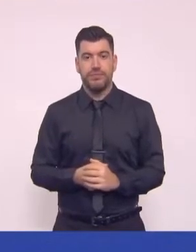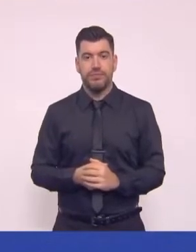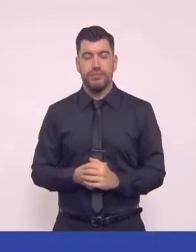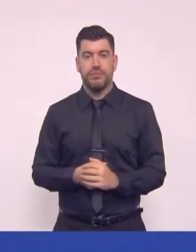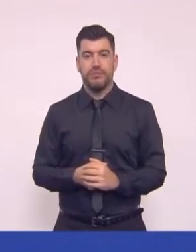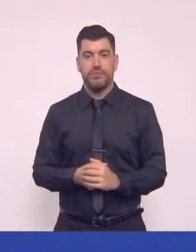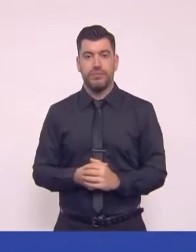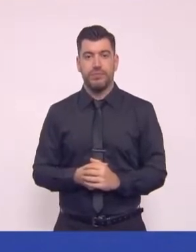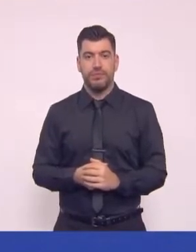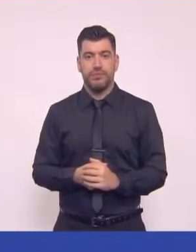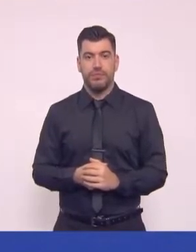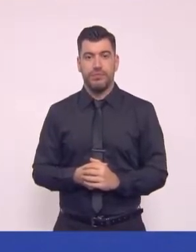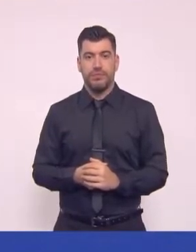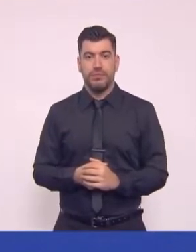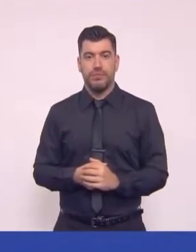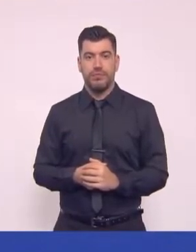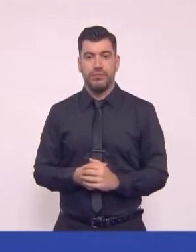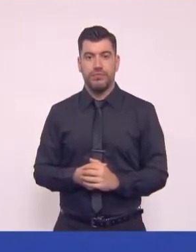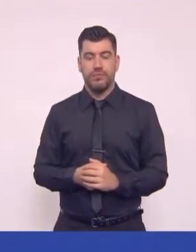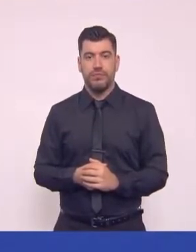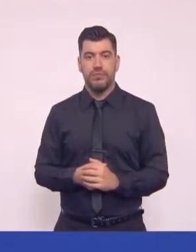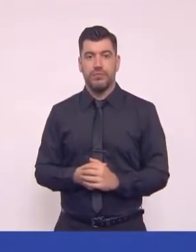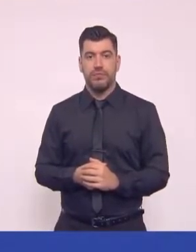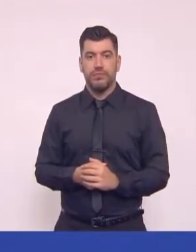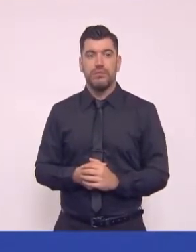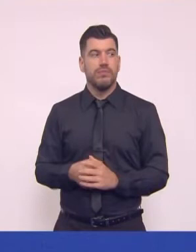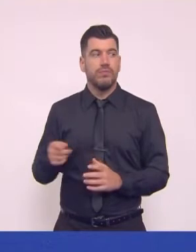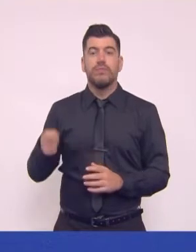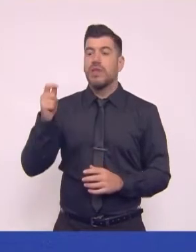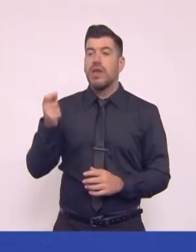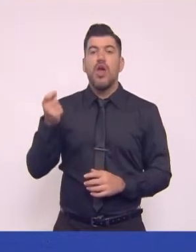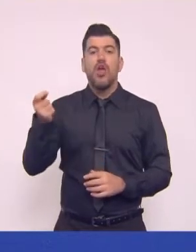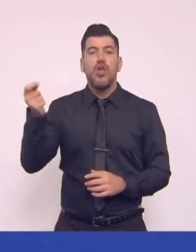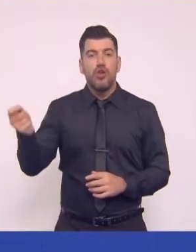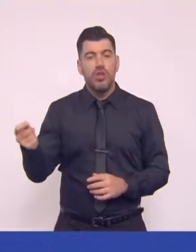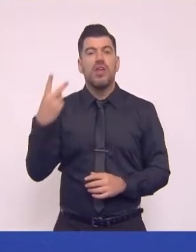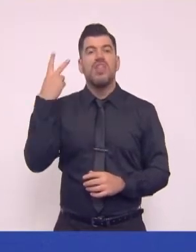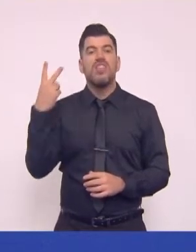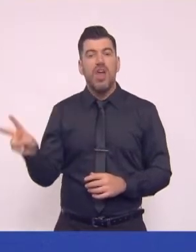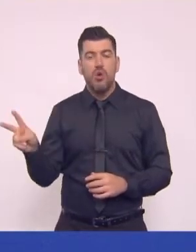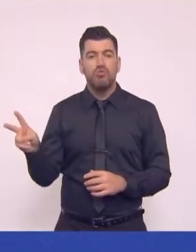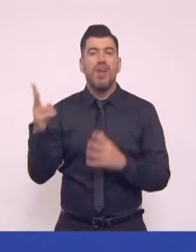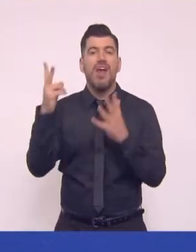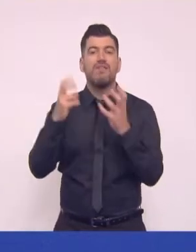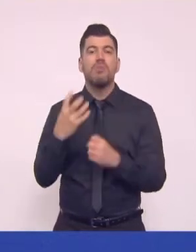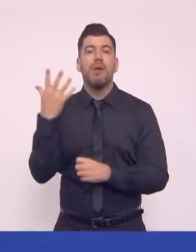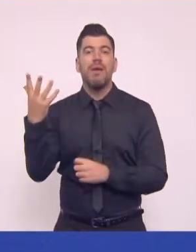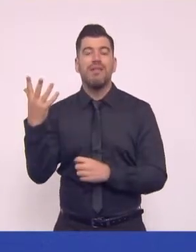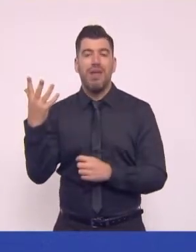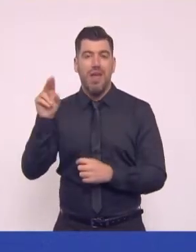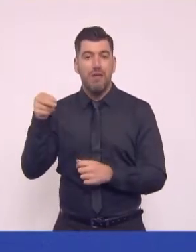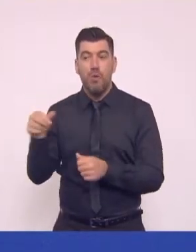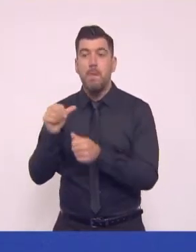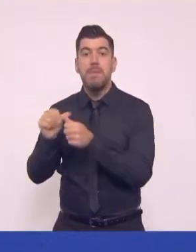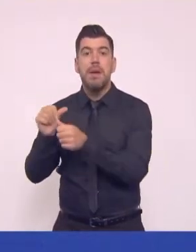275-285 ευρώ με σημερινά στοιχεία για κάθε